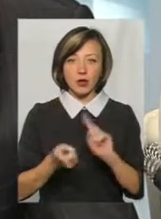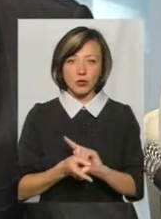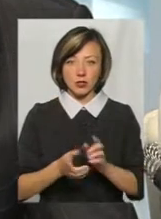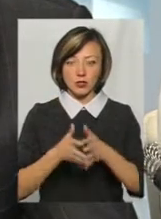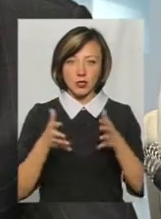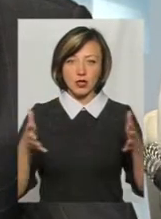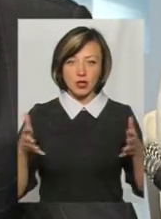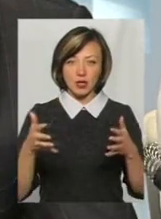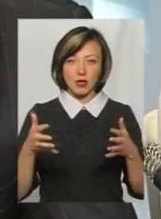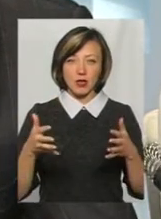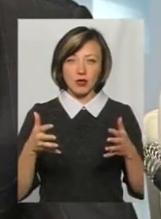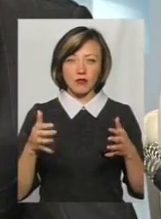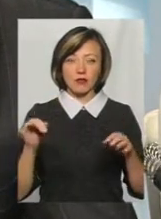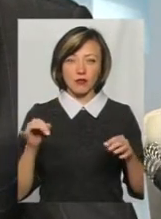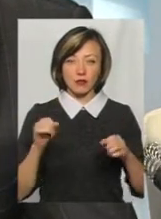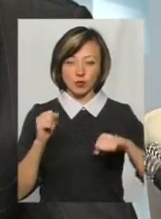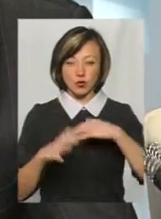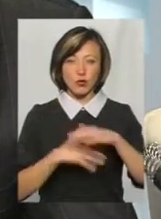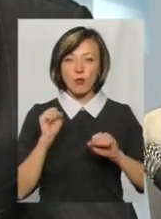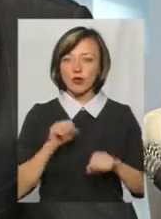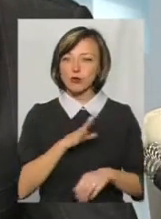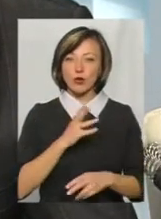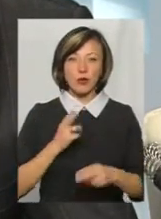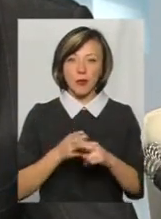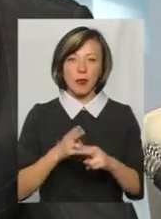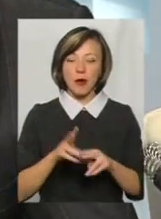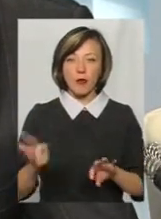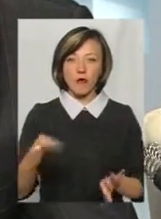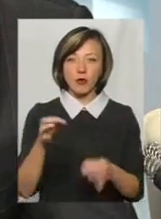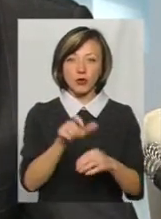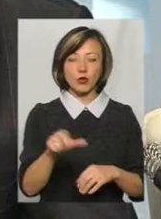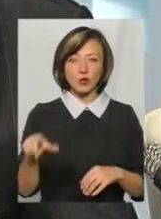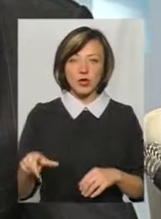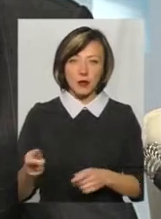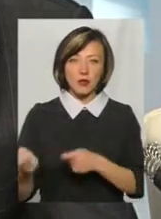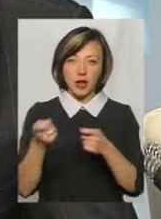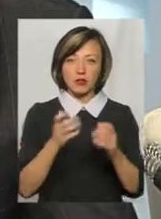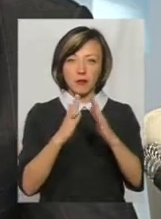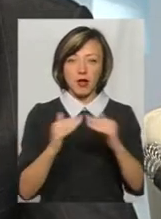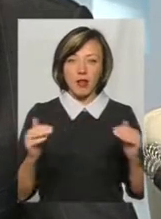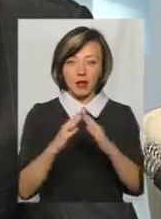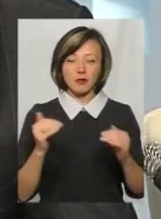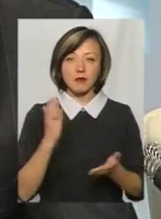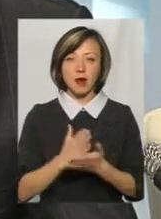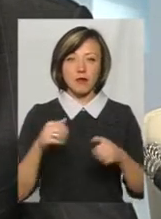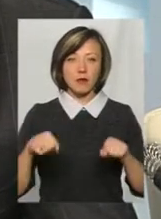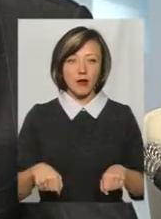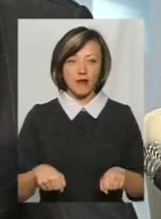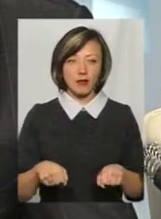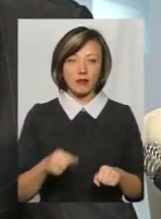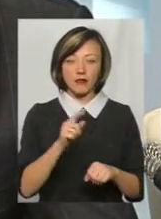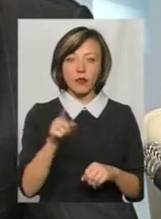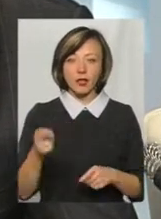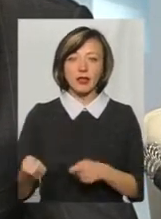можна було запобігти, не провокуючи людей. Коли люди несли палатки, то вони на це мають право. Ну,